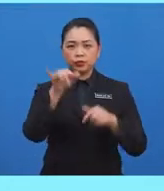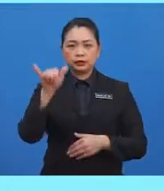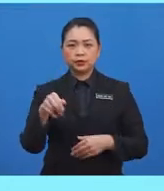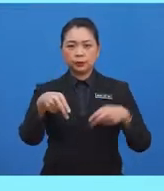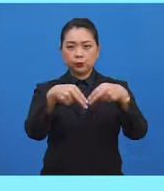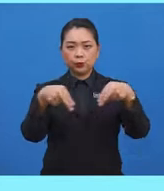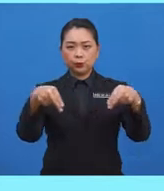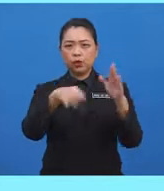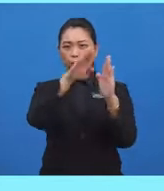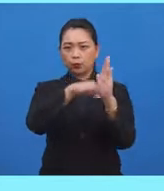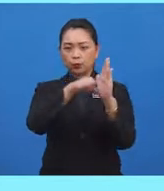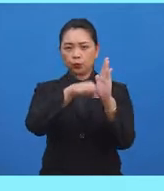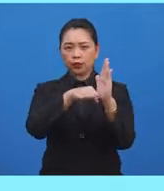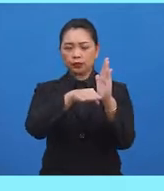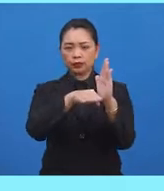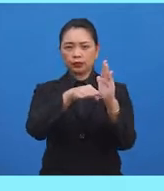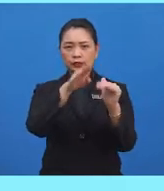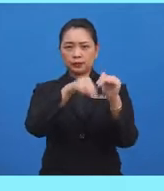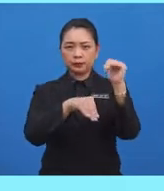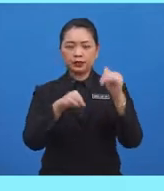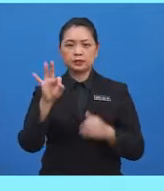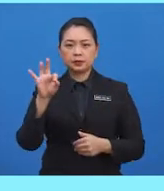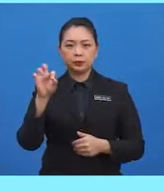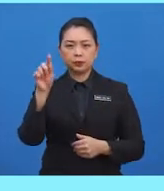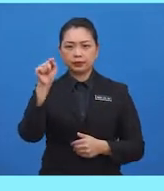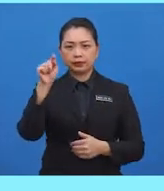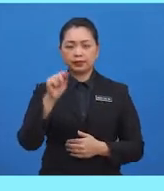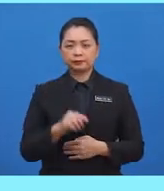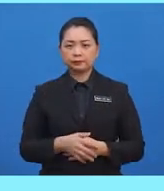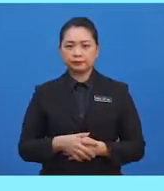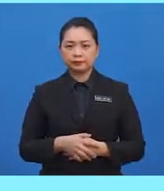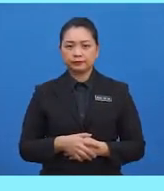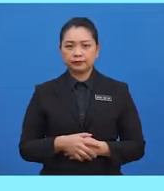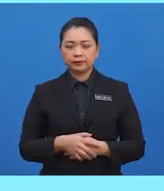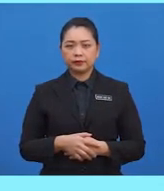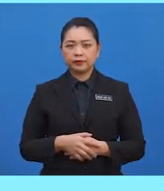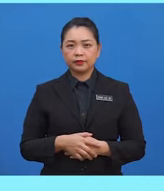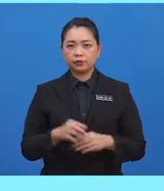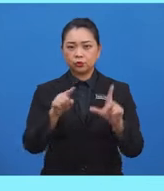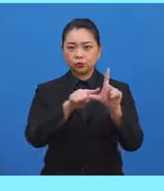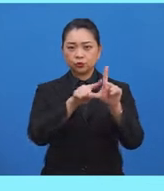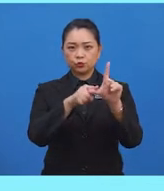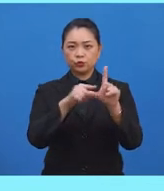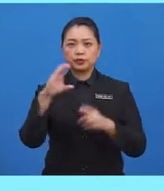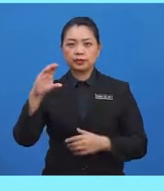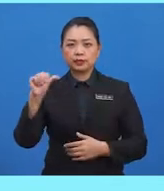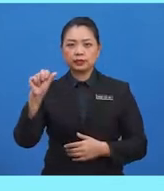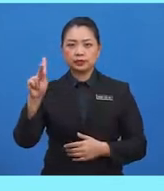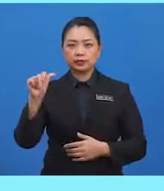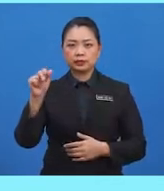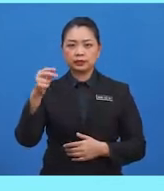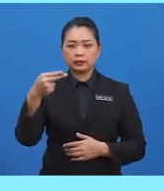berukuran kurang dari 90 darjah. Manakala, sudut